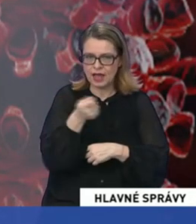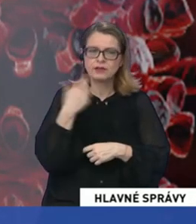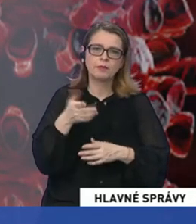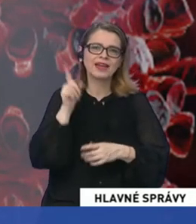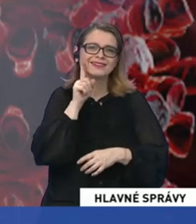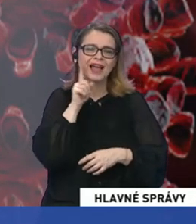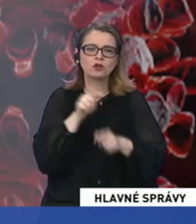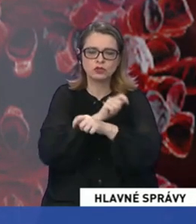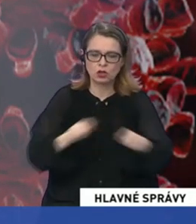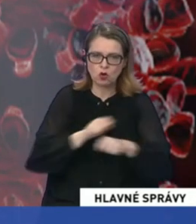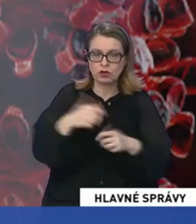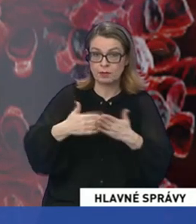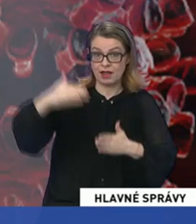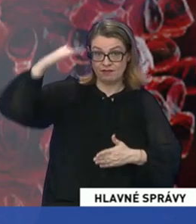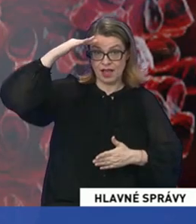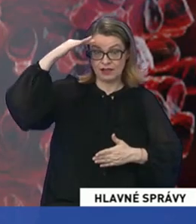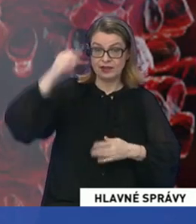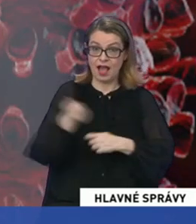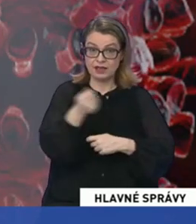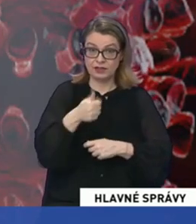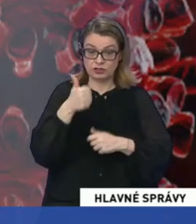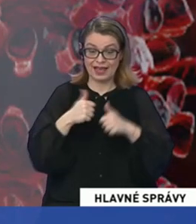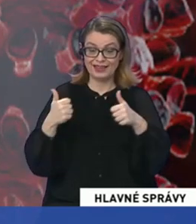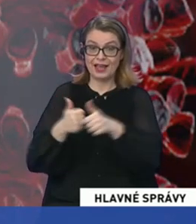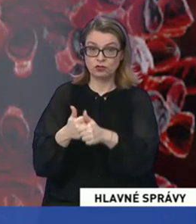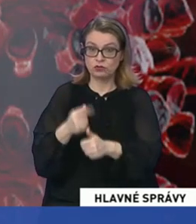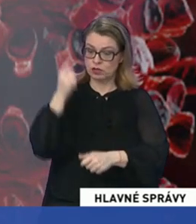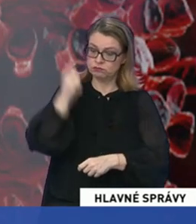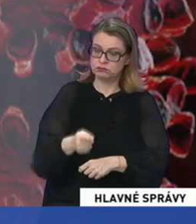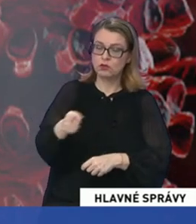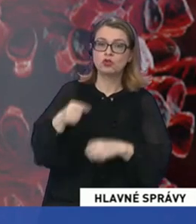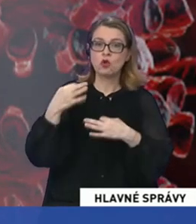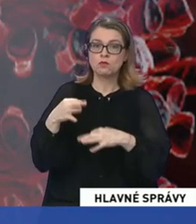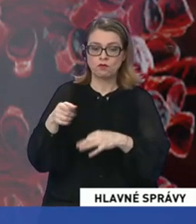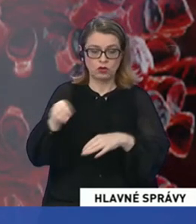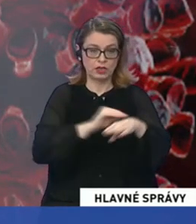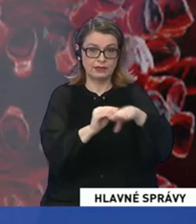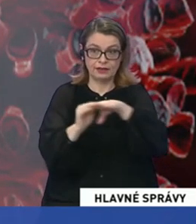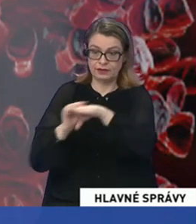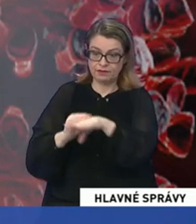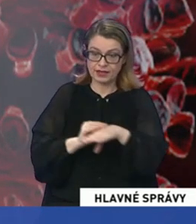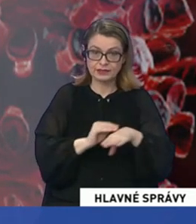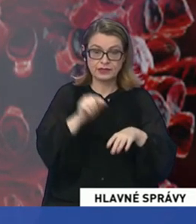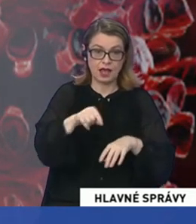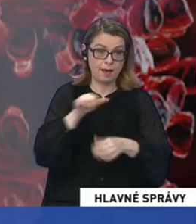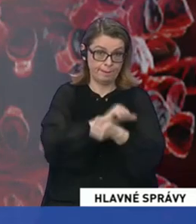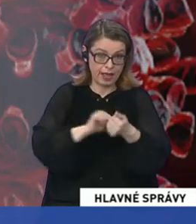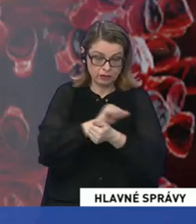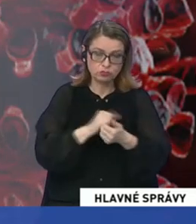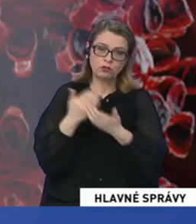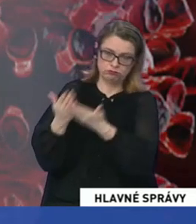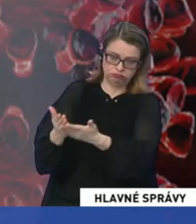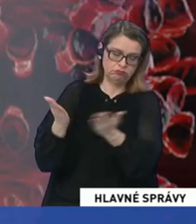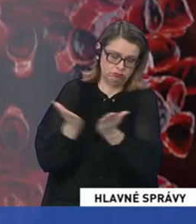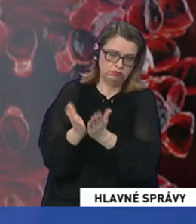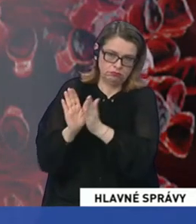rozhodol ako veľiteľ obecnej hasičskej jednotky o nasadení dobrovoľníkov na takéto činnosti v rámci svojej obce, tak mu to prináleží,